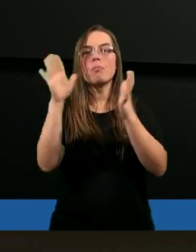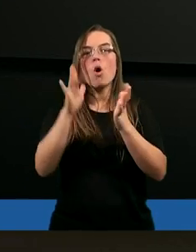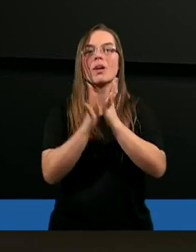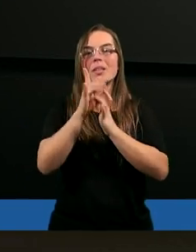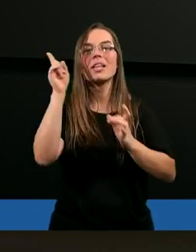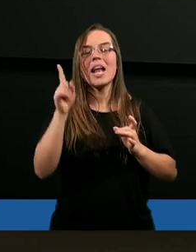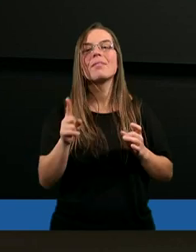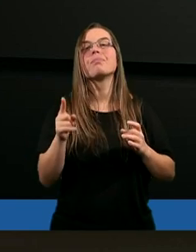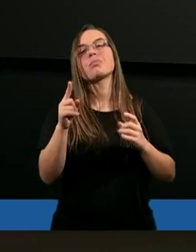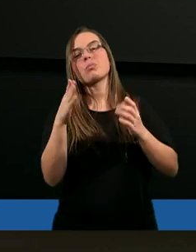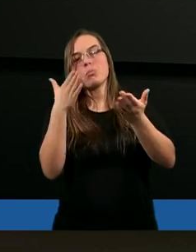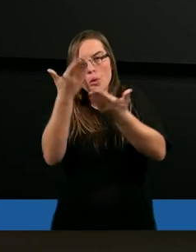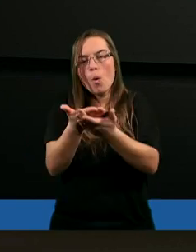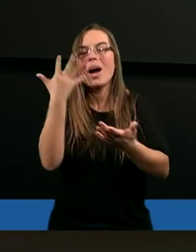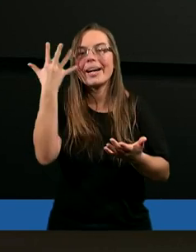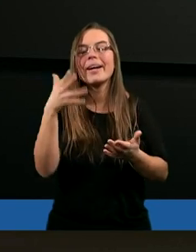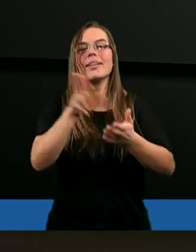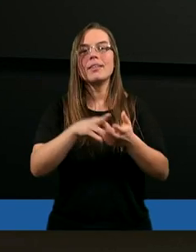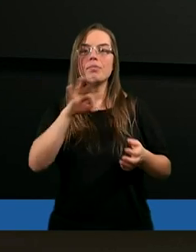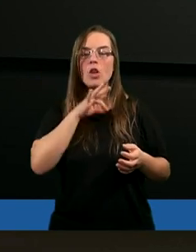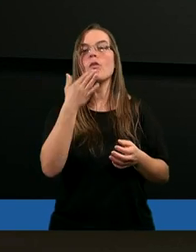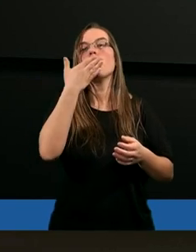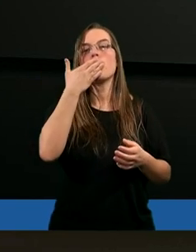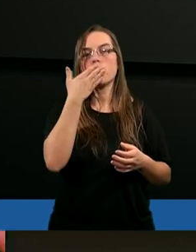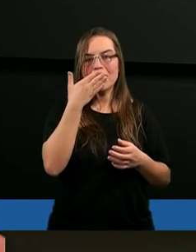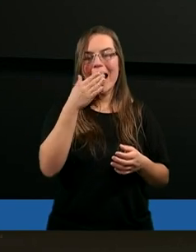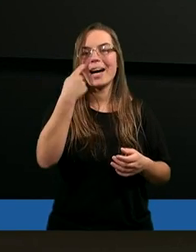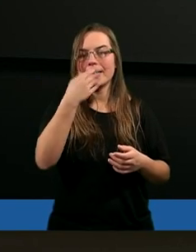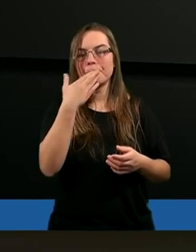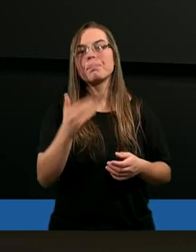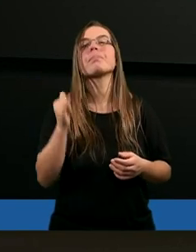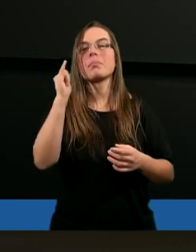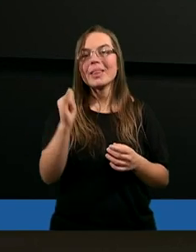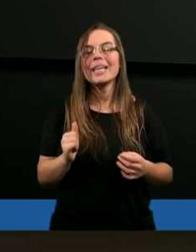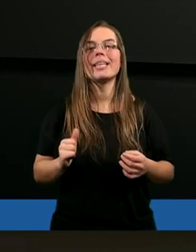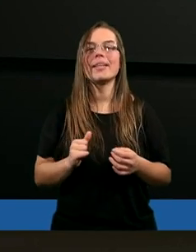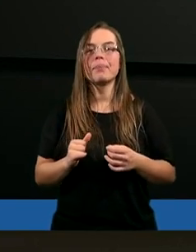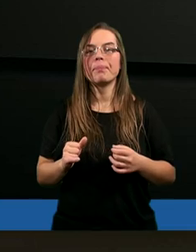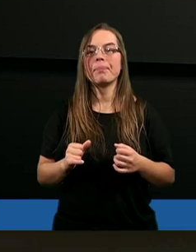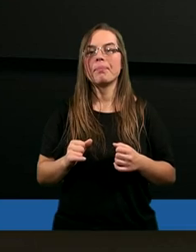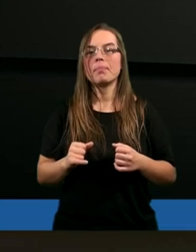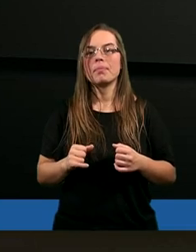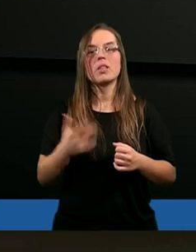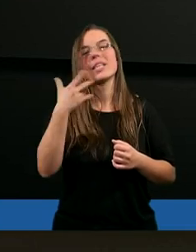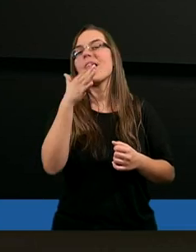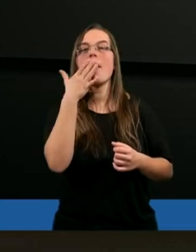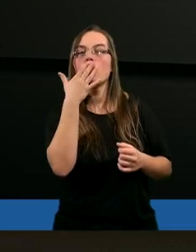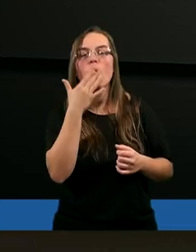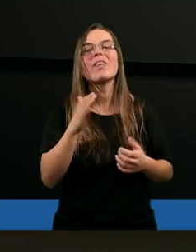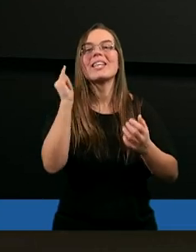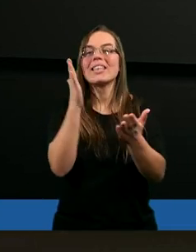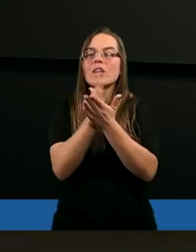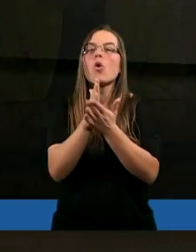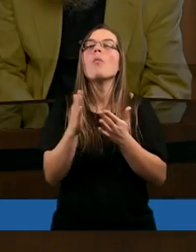Bogiem czasem położyć rękę na swoich ustach i nie mówić,